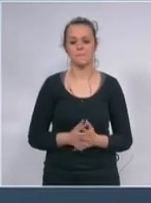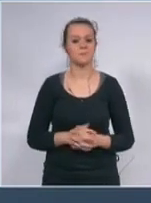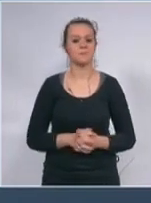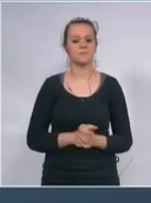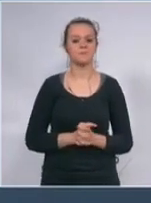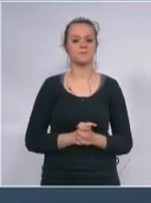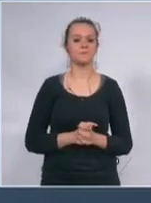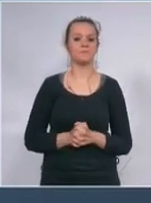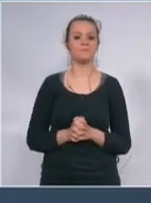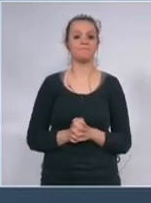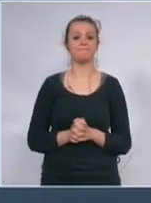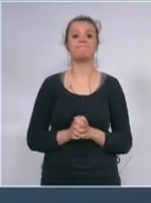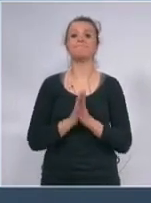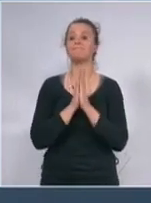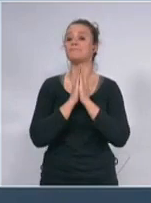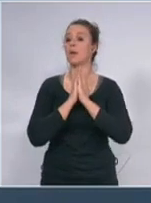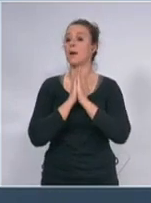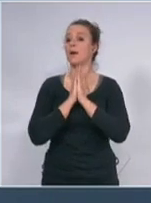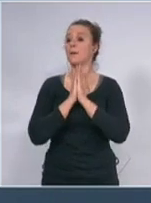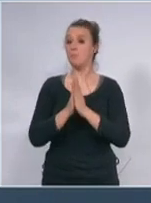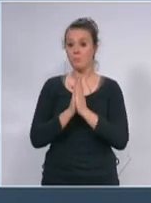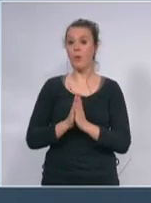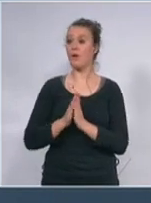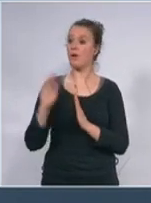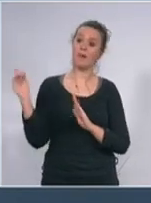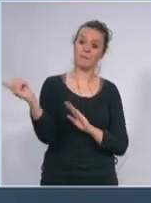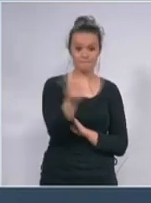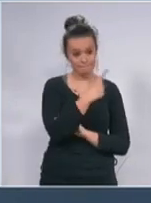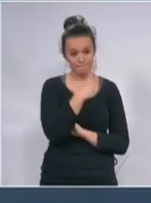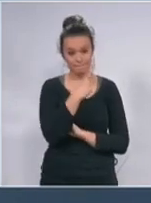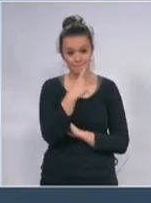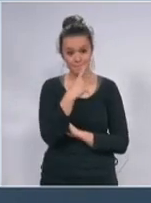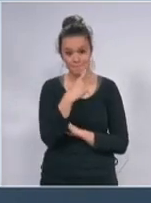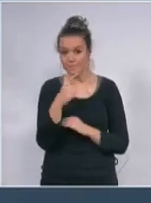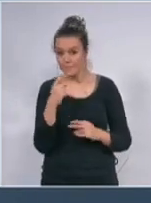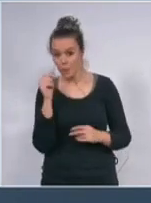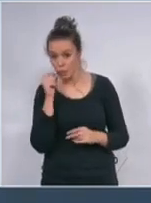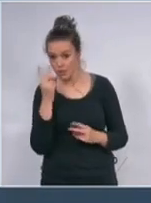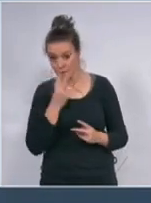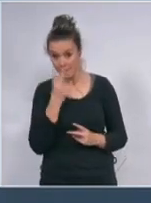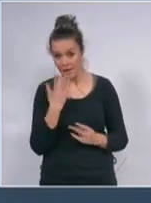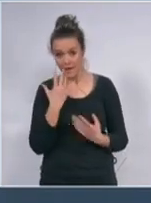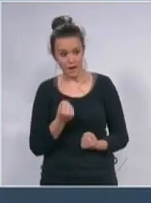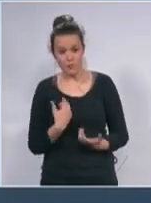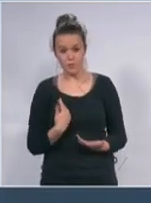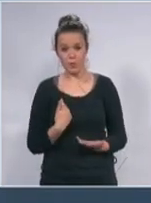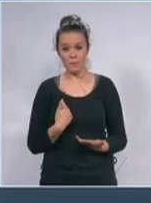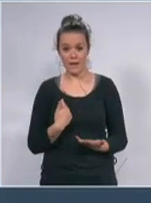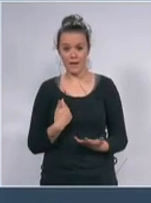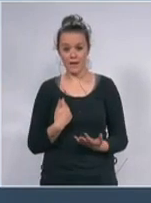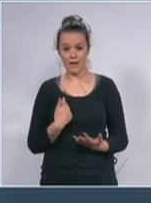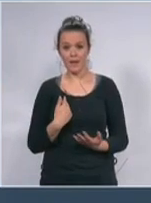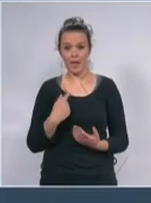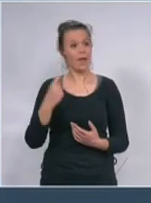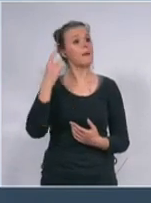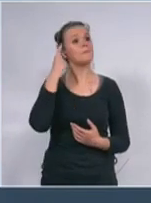molim ljude da razumeju da ovo ne radimo zato što nekom je potrebno da 3 sata neko sedi